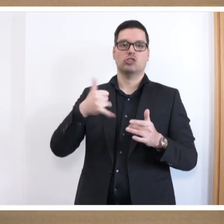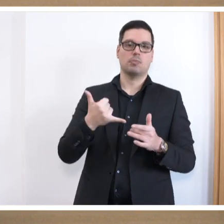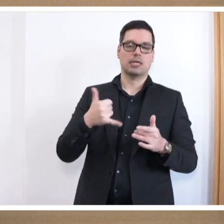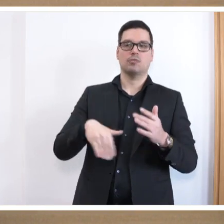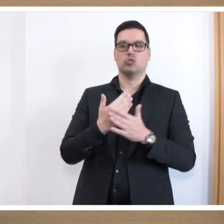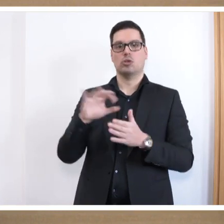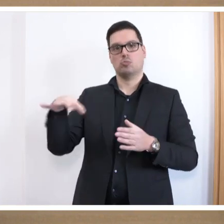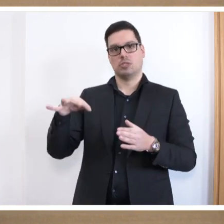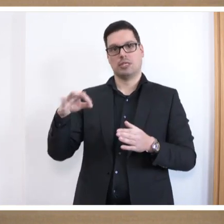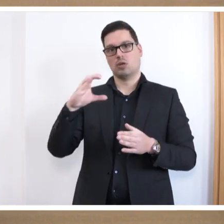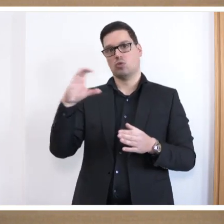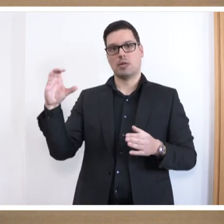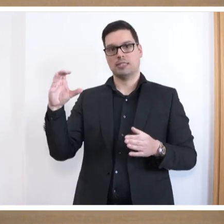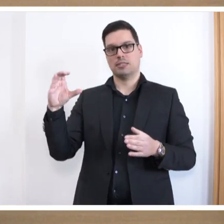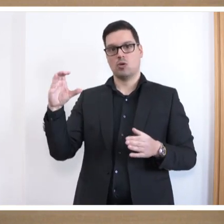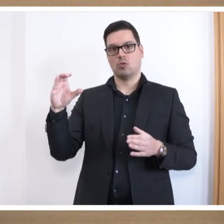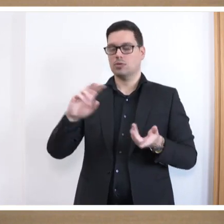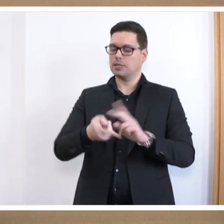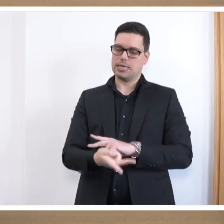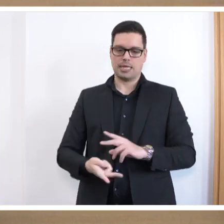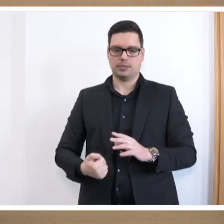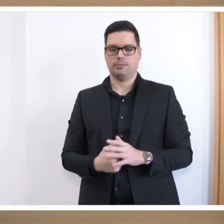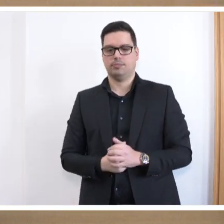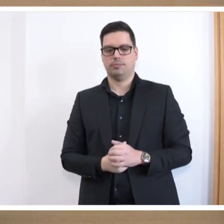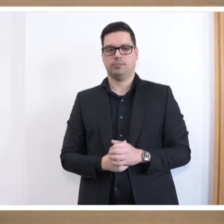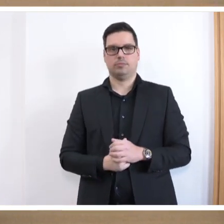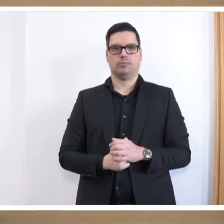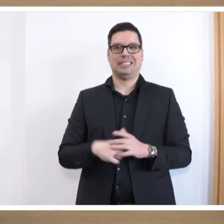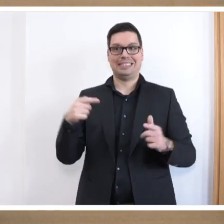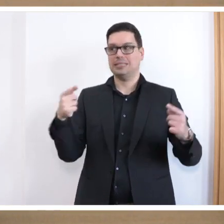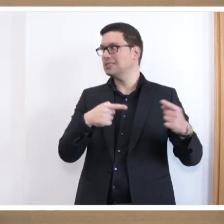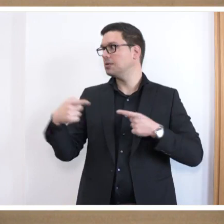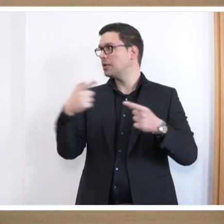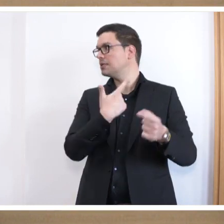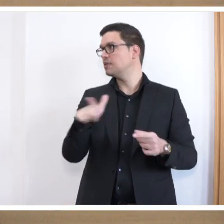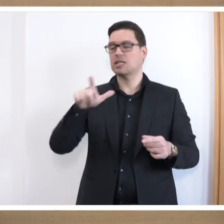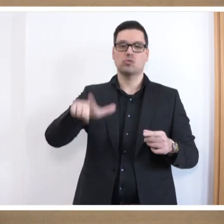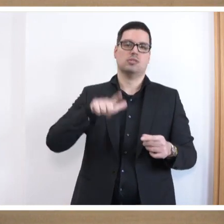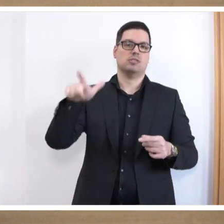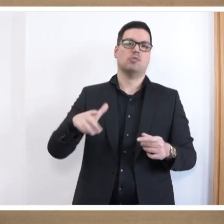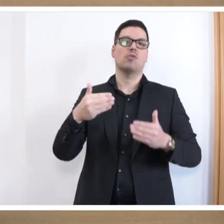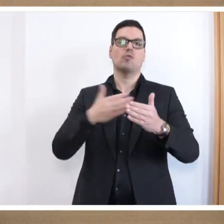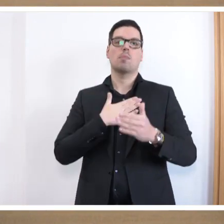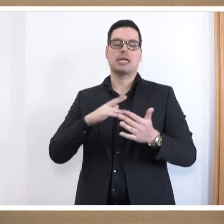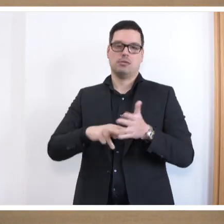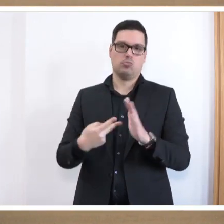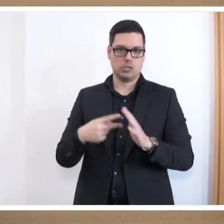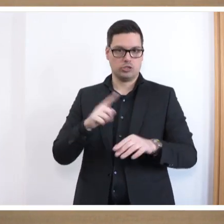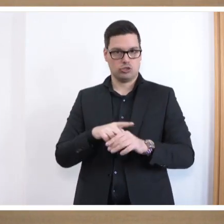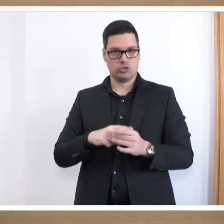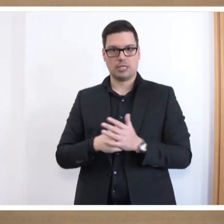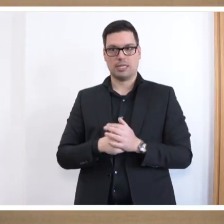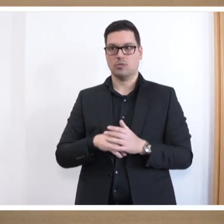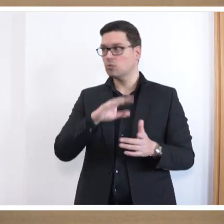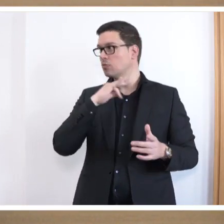neuen Minister Ulrich Kommerson an diesem entscheidenden Punkt geändert wurde. Diese Debatten 2012 waren vor meiner politischen Zeit, vor der politischen Zeit der